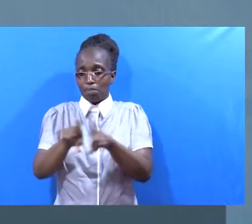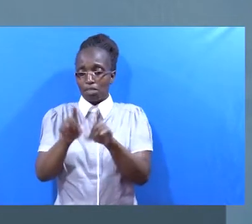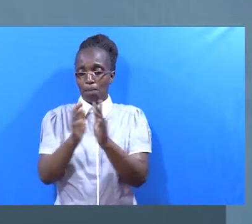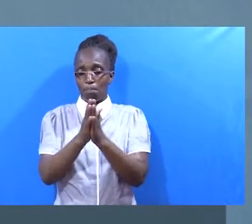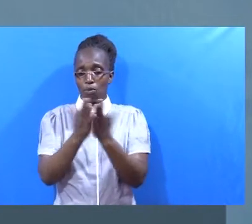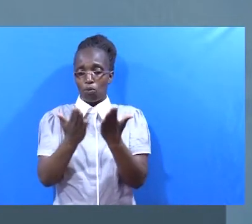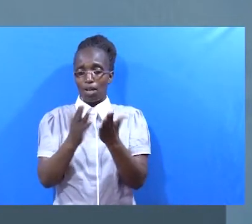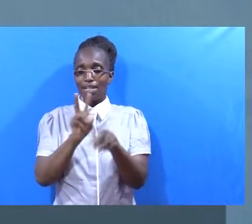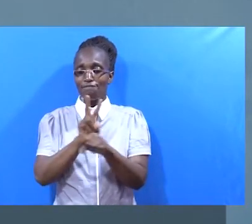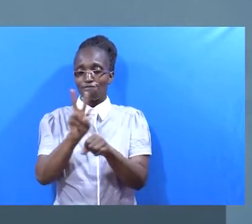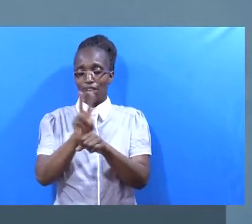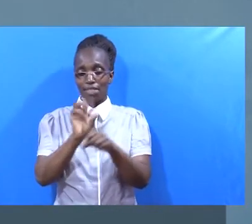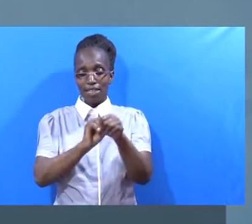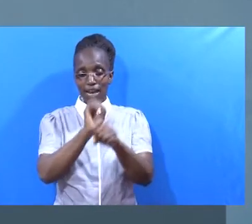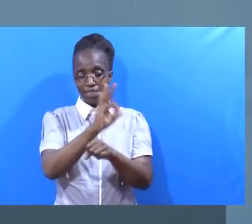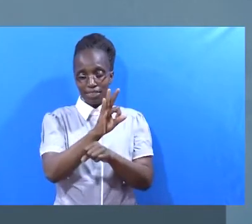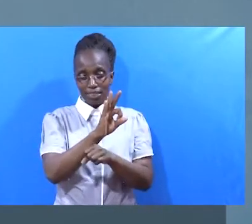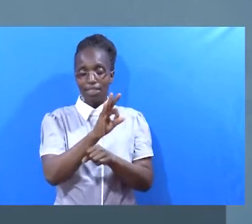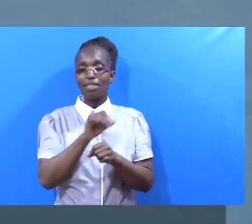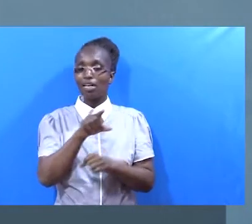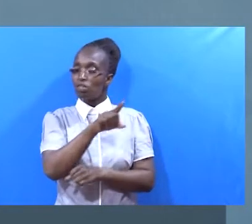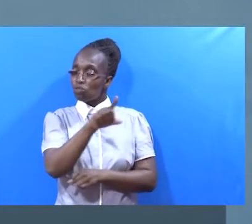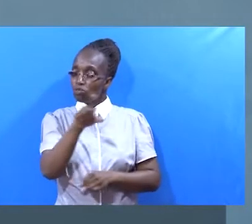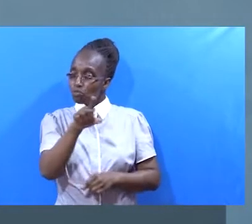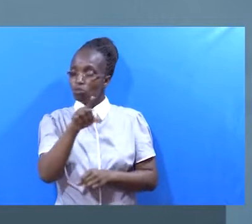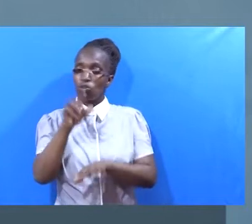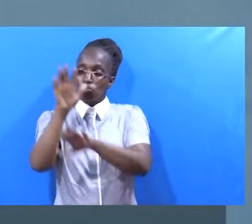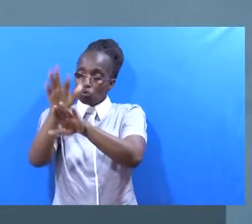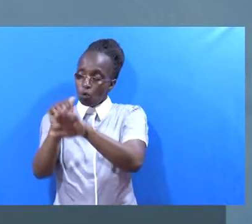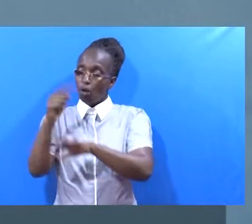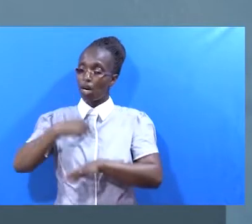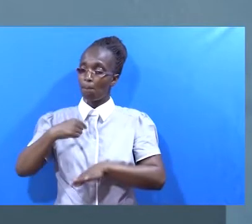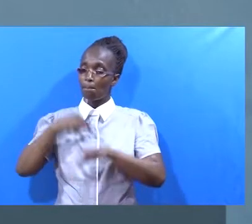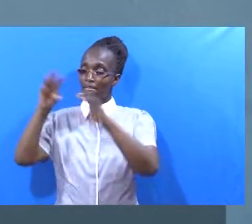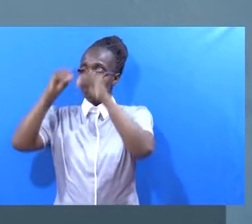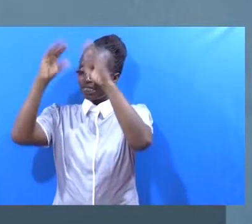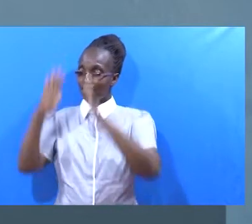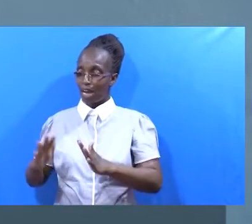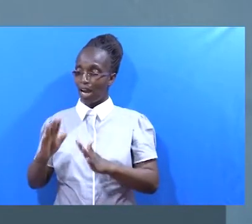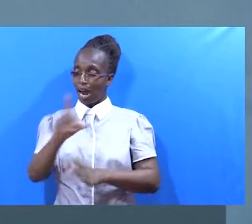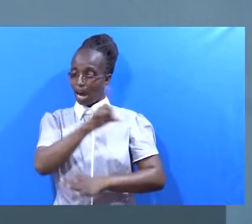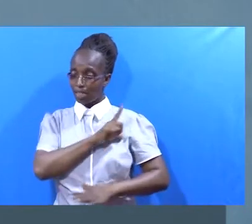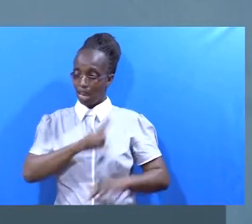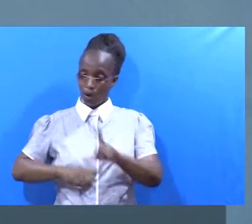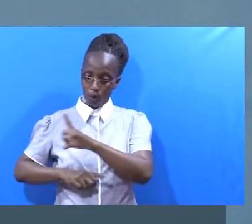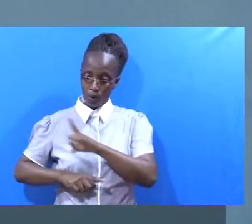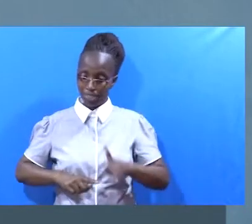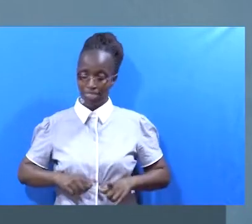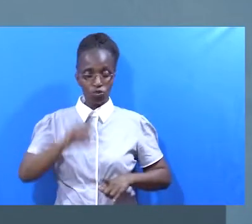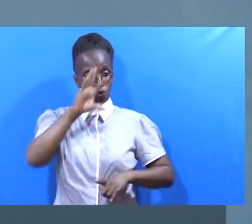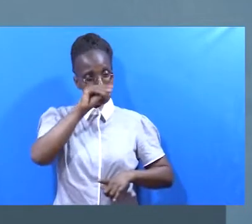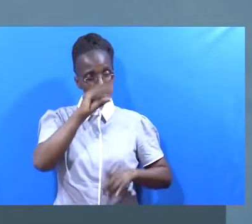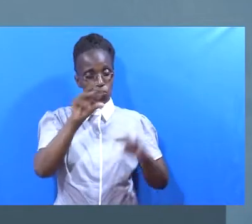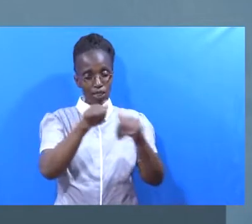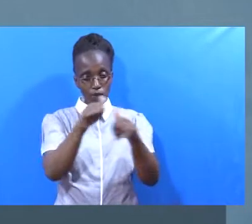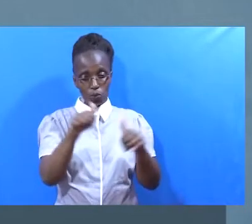yukatika yyo kitabu Mustari huo wa kumi na tatu Nini mwaniita malimu Na buwana Na